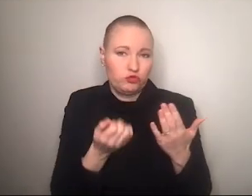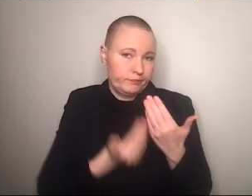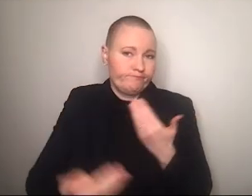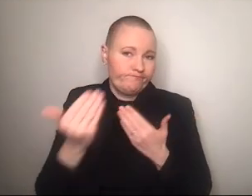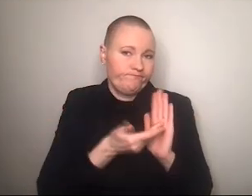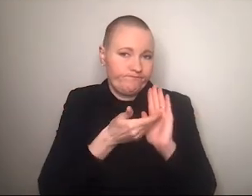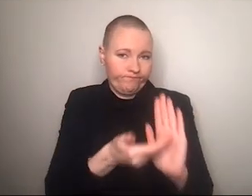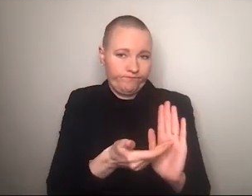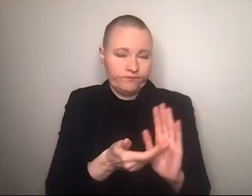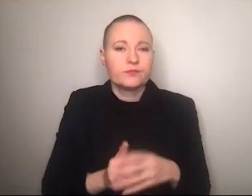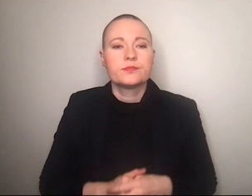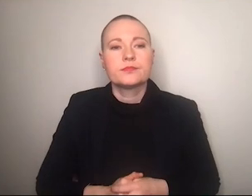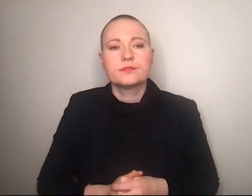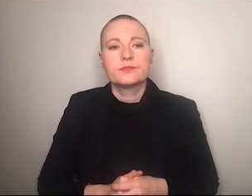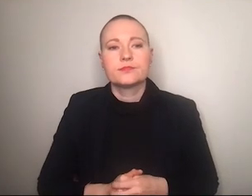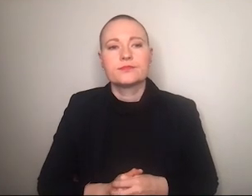kurz veranschaulichen